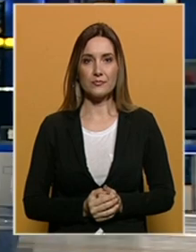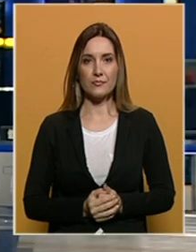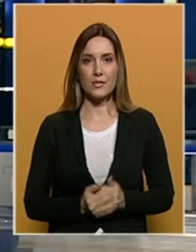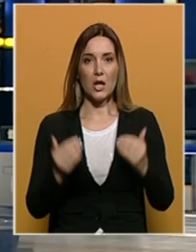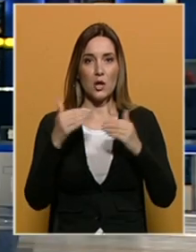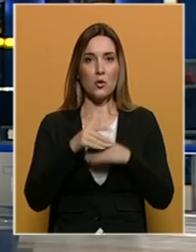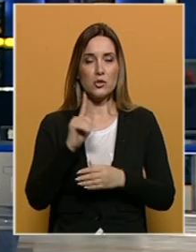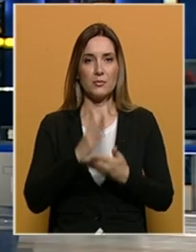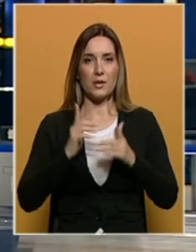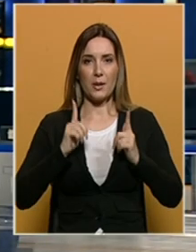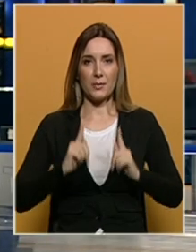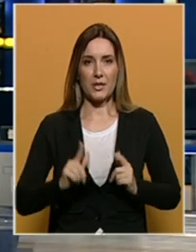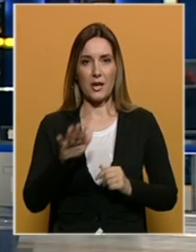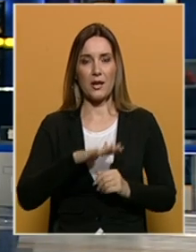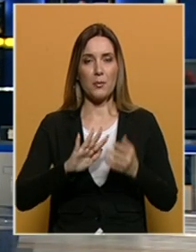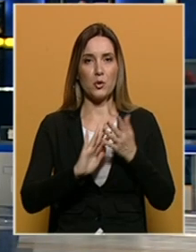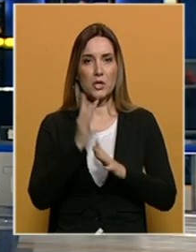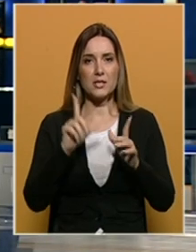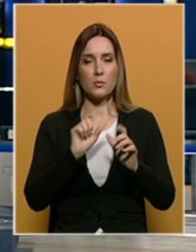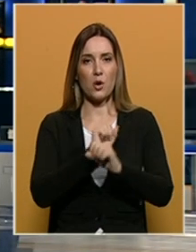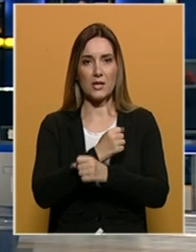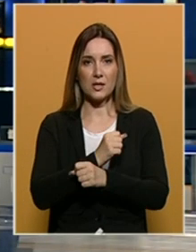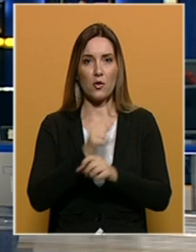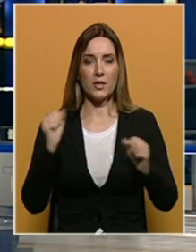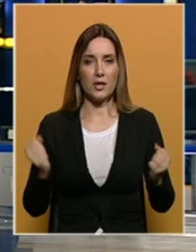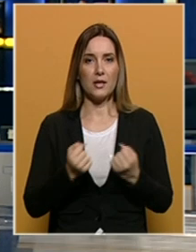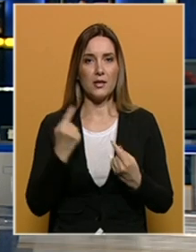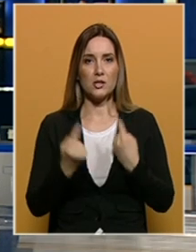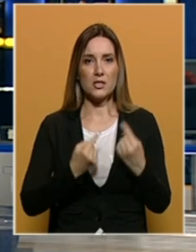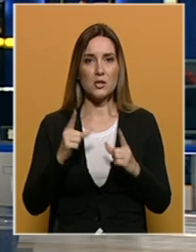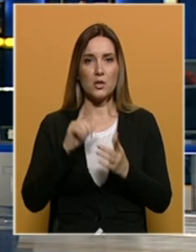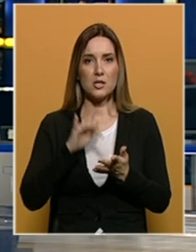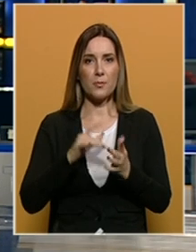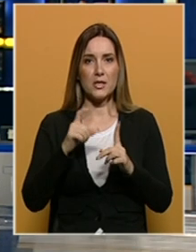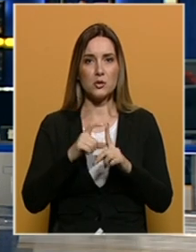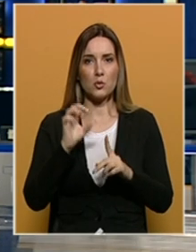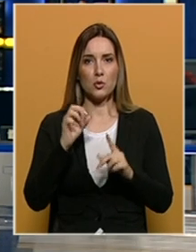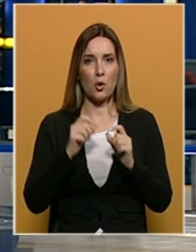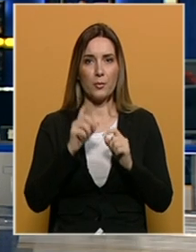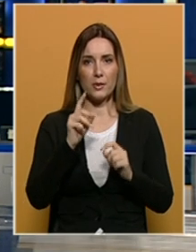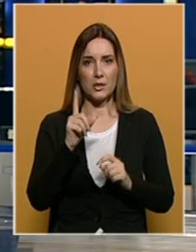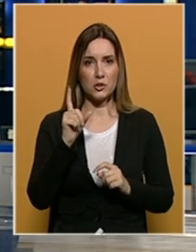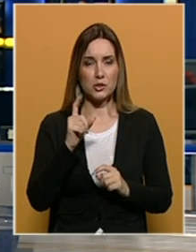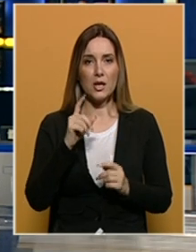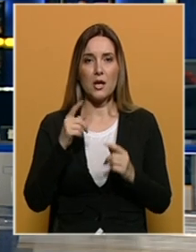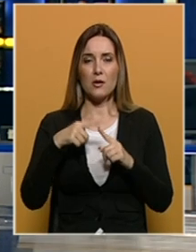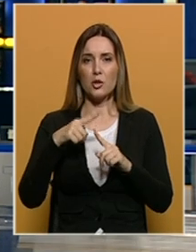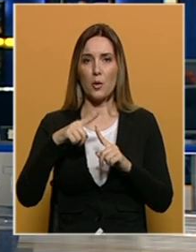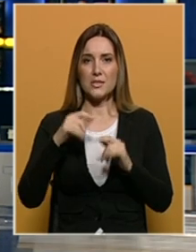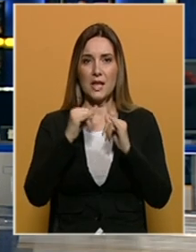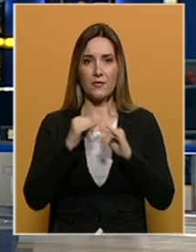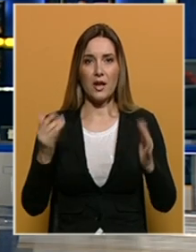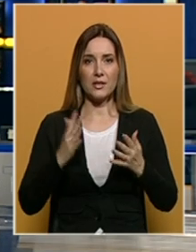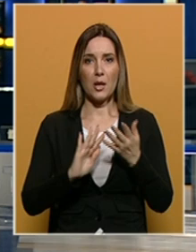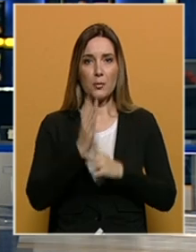Noć nije donijela smirivanje na požarištima u Hercegovini. Najteža situacija je u mjestu Dobrićkoj Tomislavgrada gdje